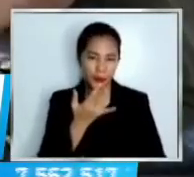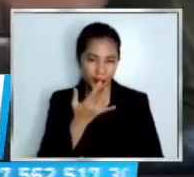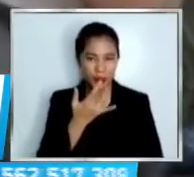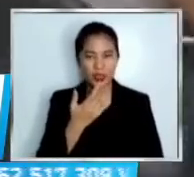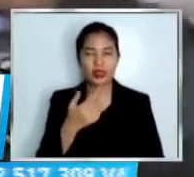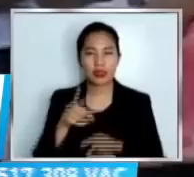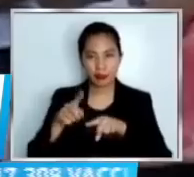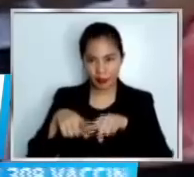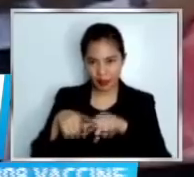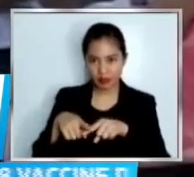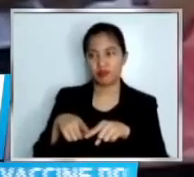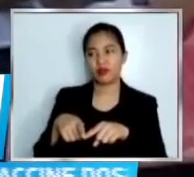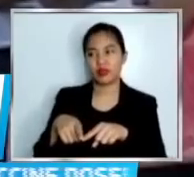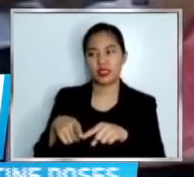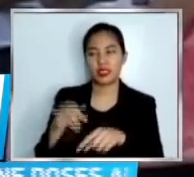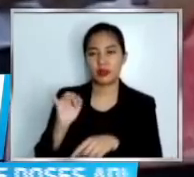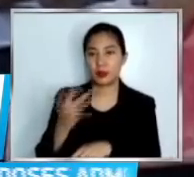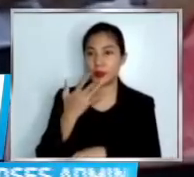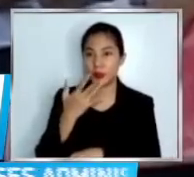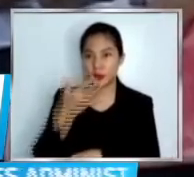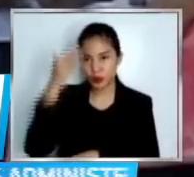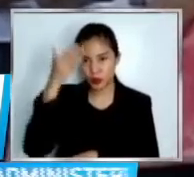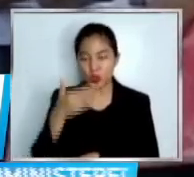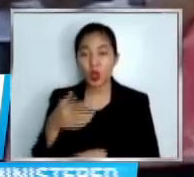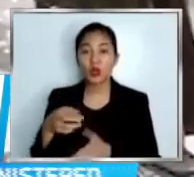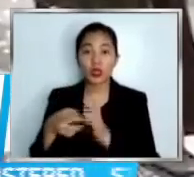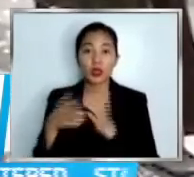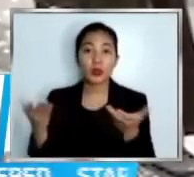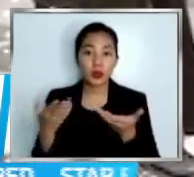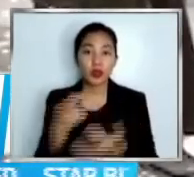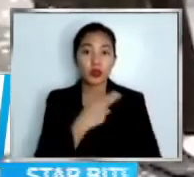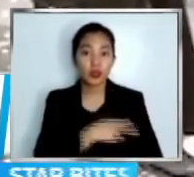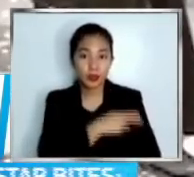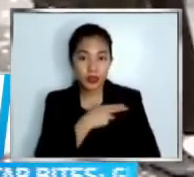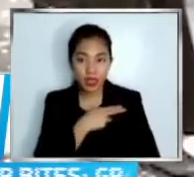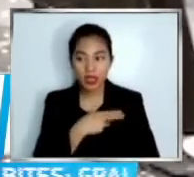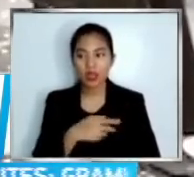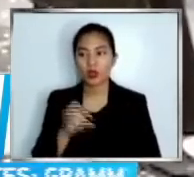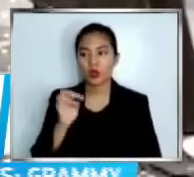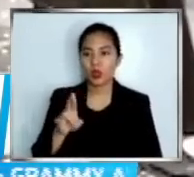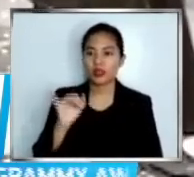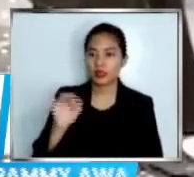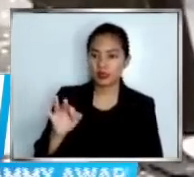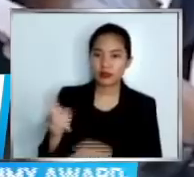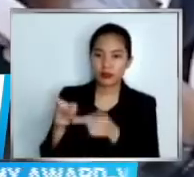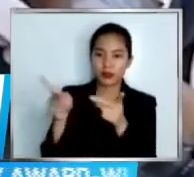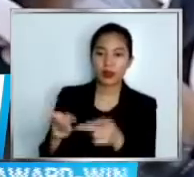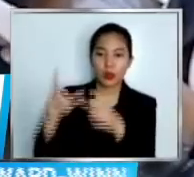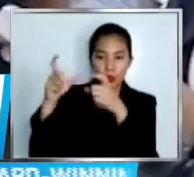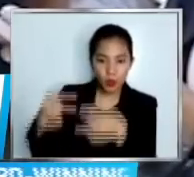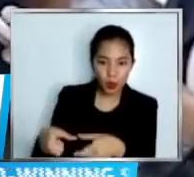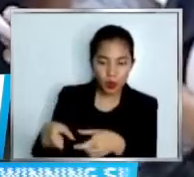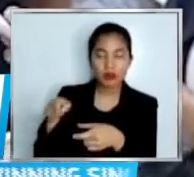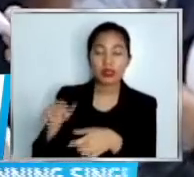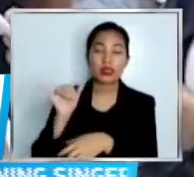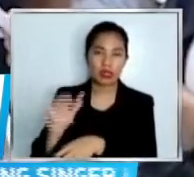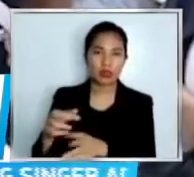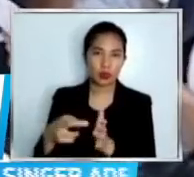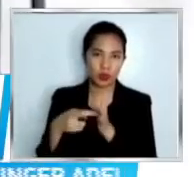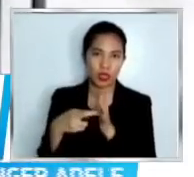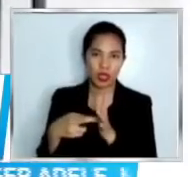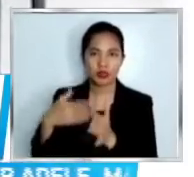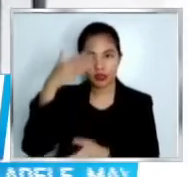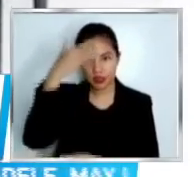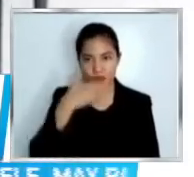lockdown mga medical o quarantine facility at bilang safety protocols ng healthcare workers. Matapos ilabas ang EO